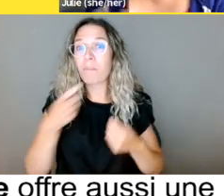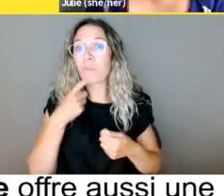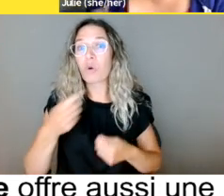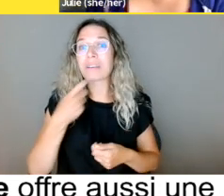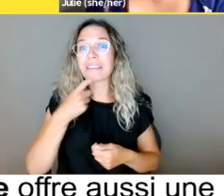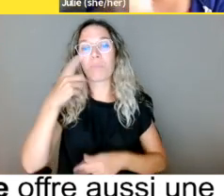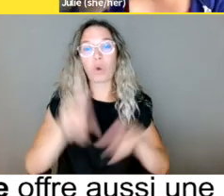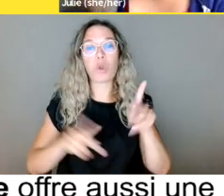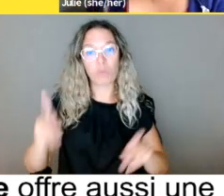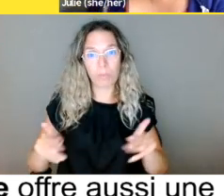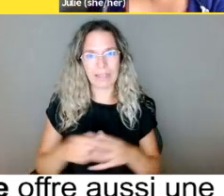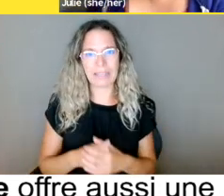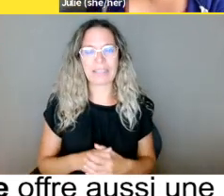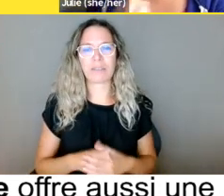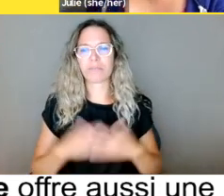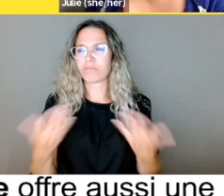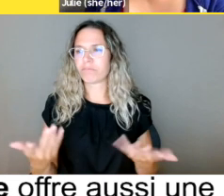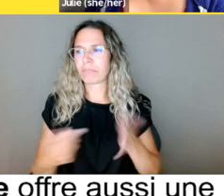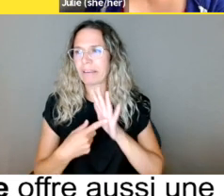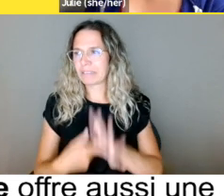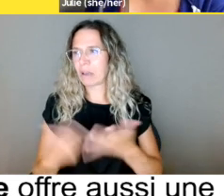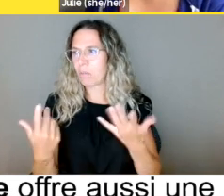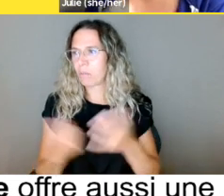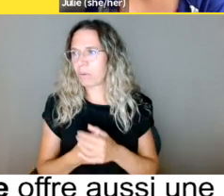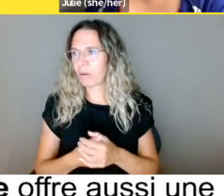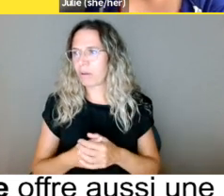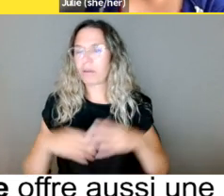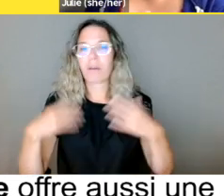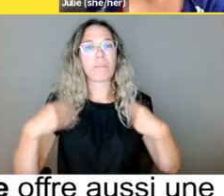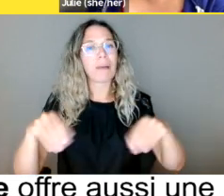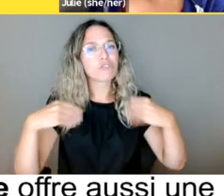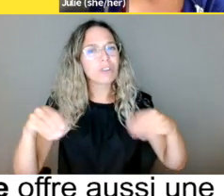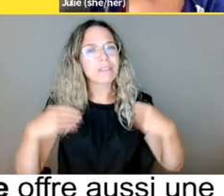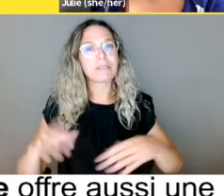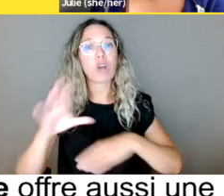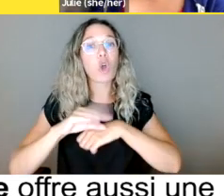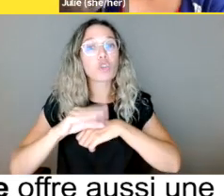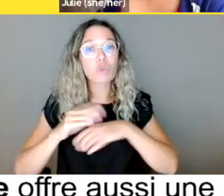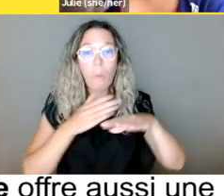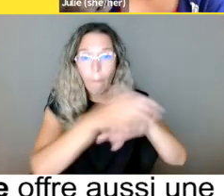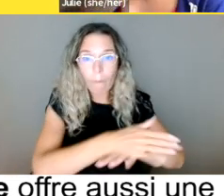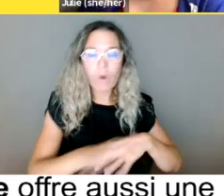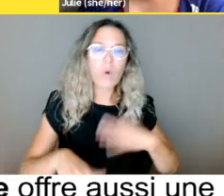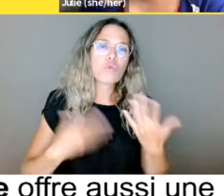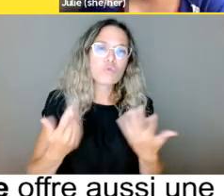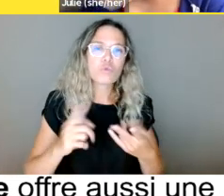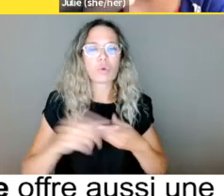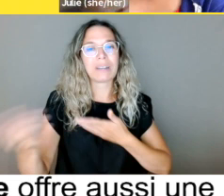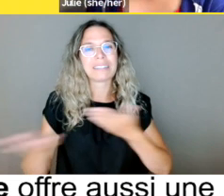désolé, pas des objets, des biens ou des services qui sont normalement offerts au public. Donc,